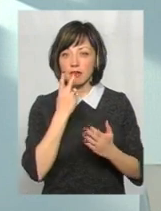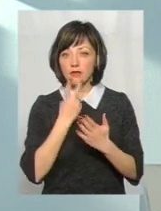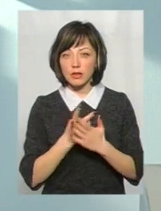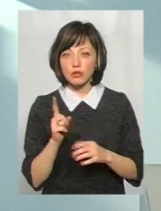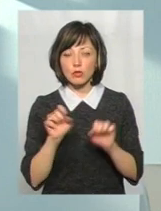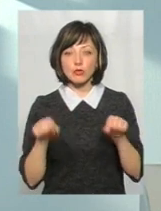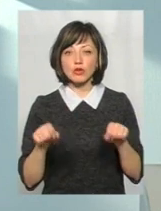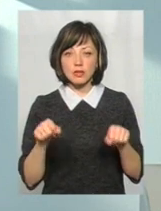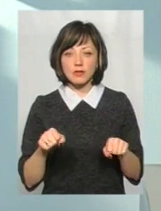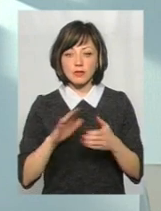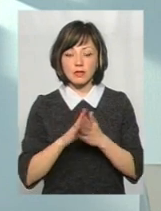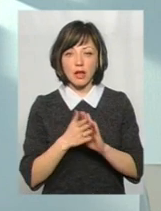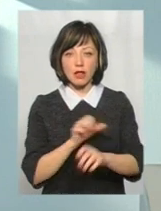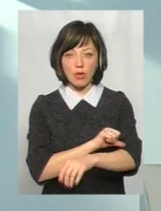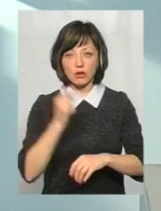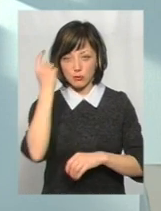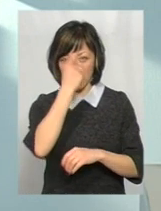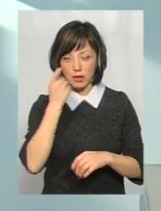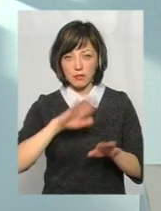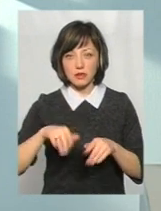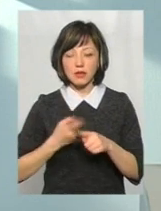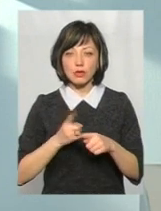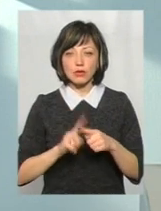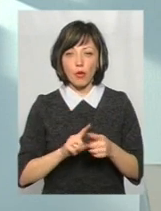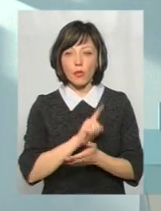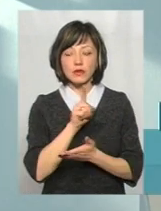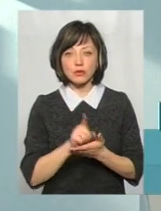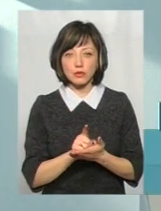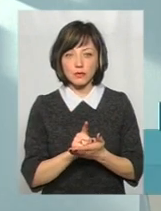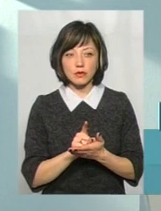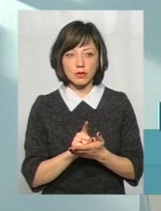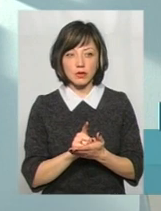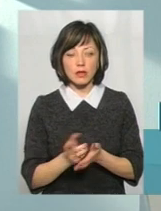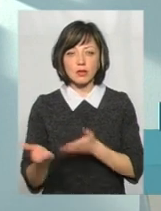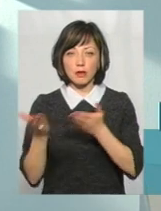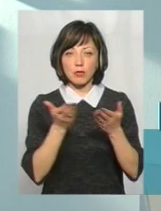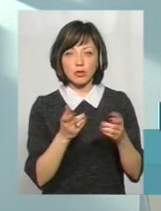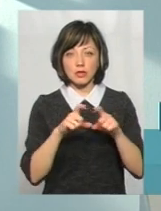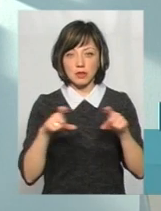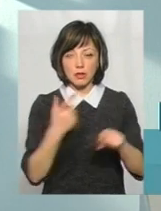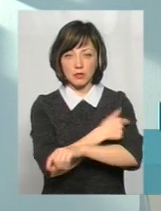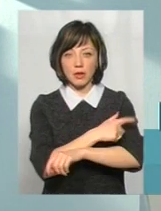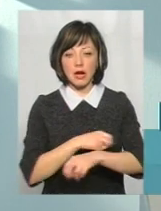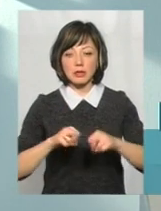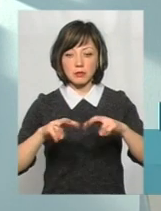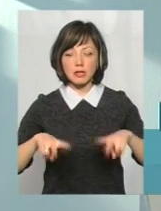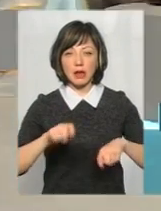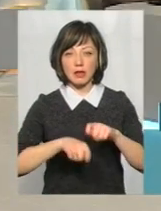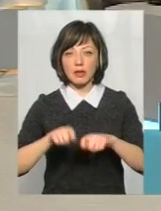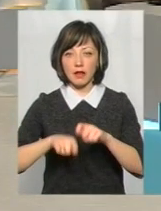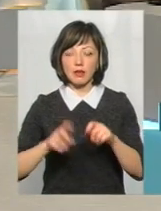що вони можливо в стані наркотичного сп'яніння. Після цього ми їх обов'язково запрошуємо до медзакладу, де вони проходять спеціальний тест на